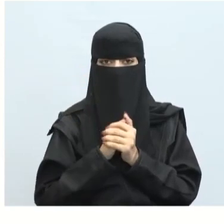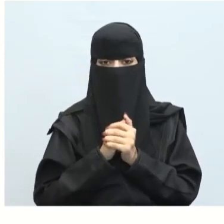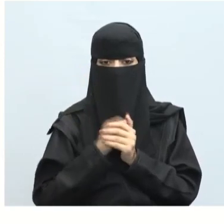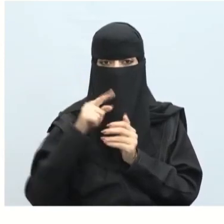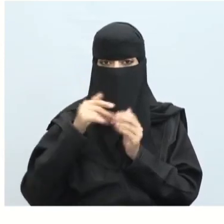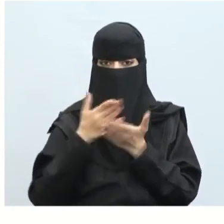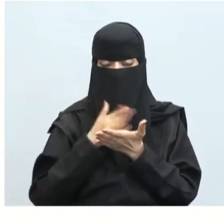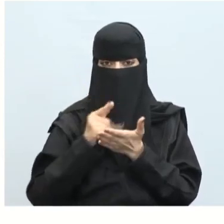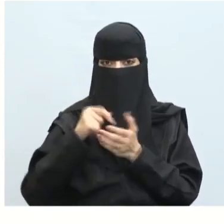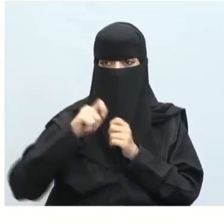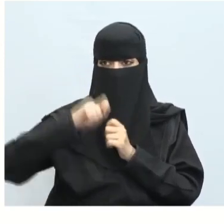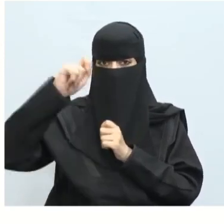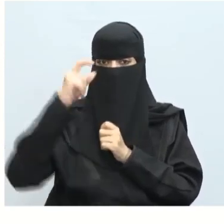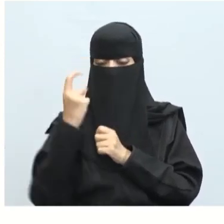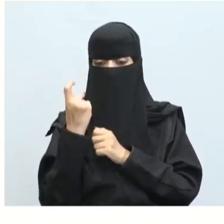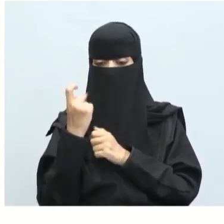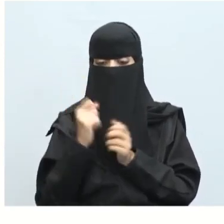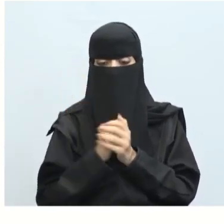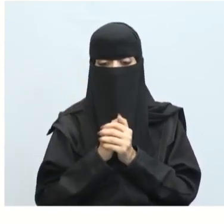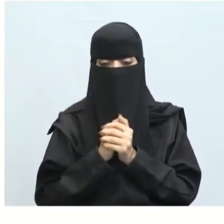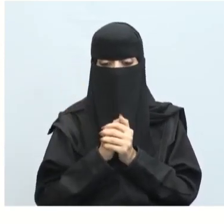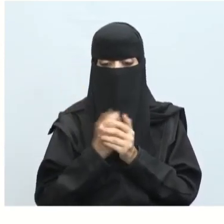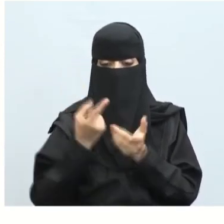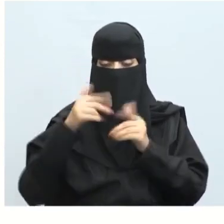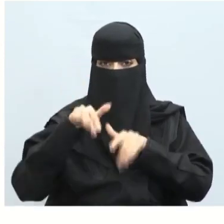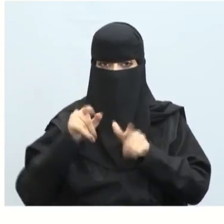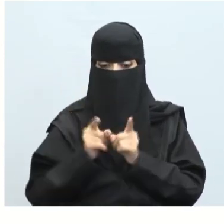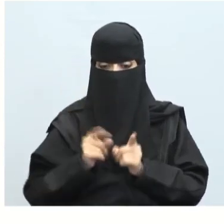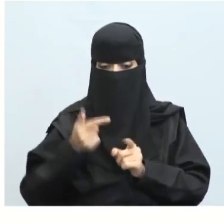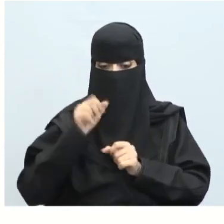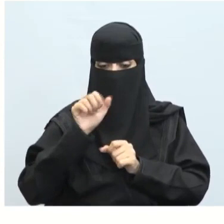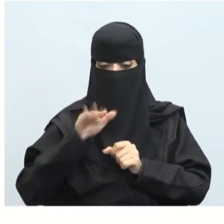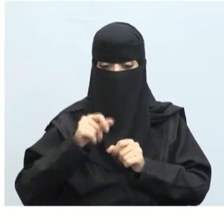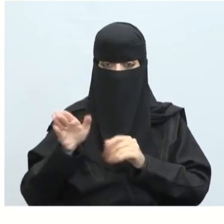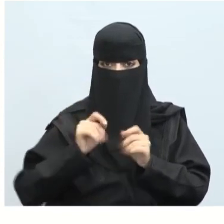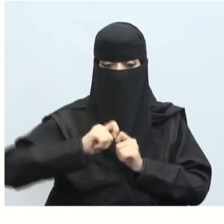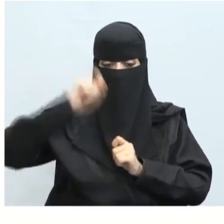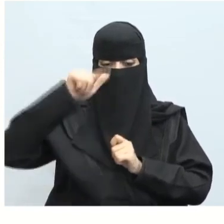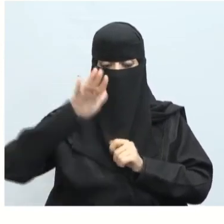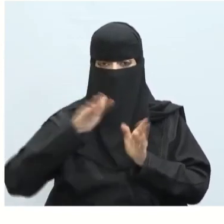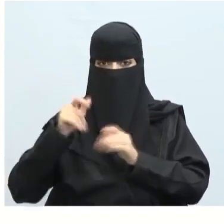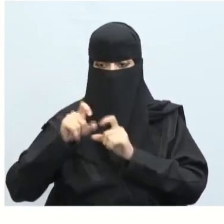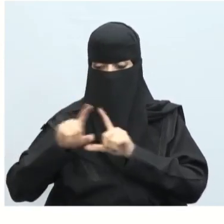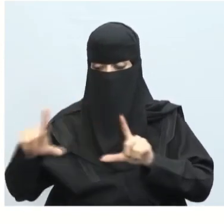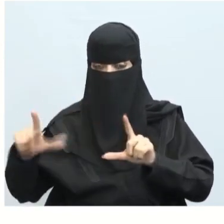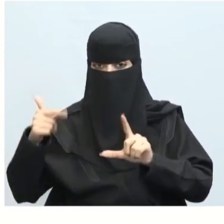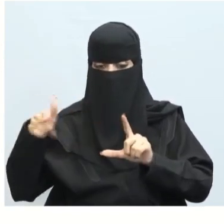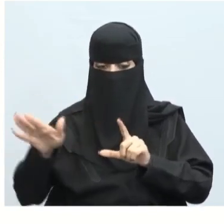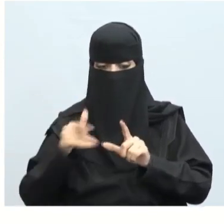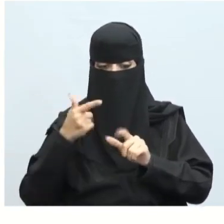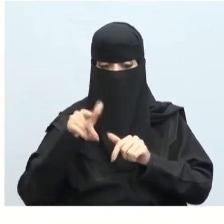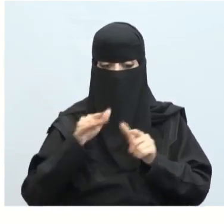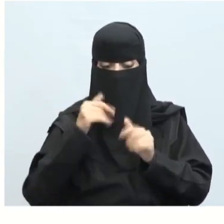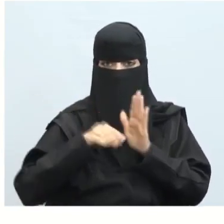كانت فارغة سيضع القيمة 100 إذا تم تحديد خاصية هاية الارتفاع أو وذ لمكون الhorizontal